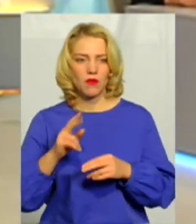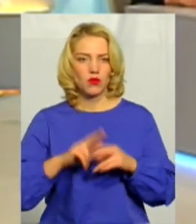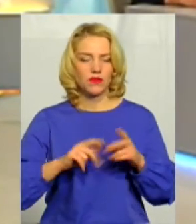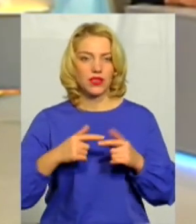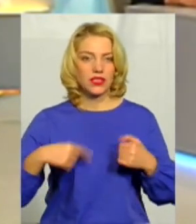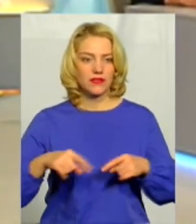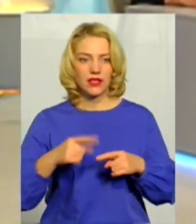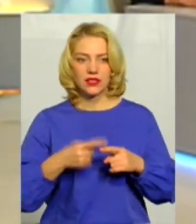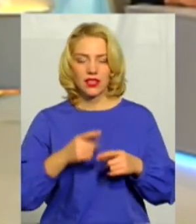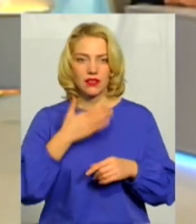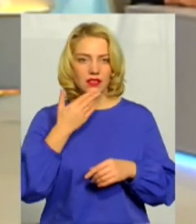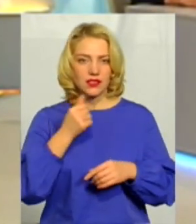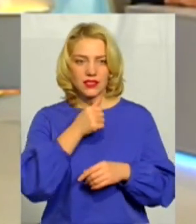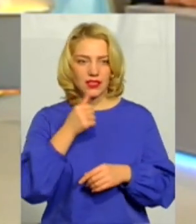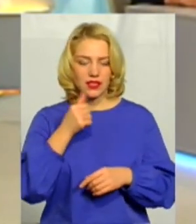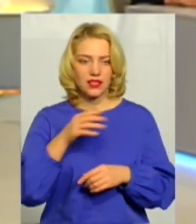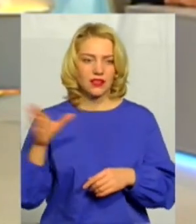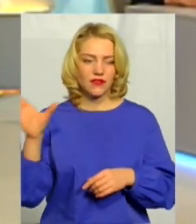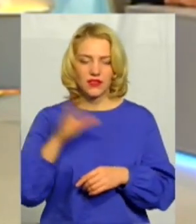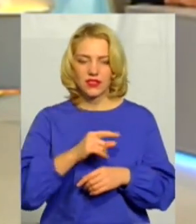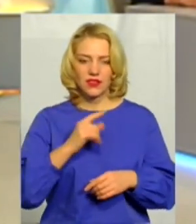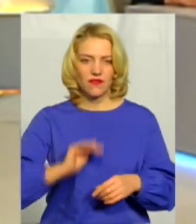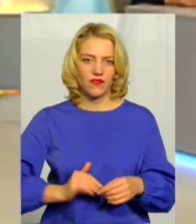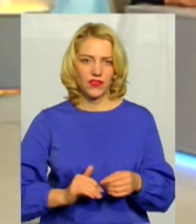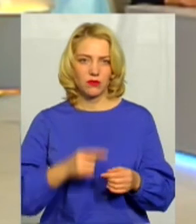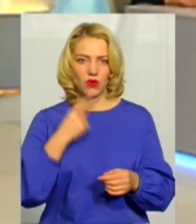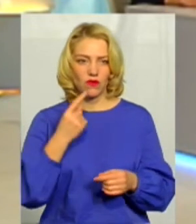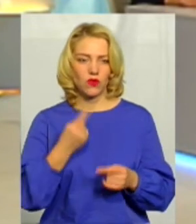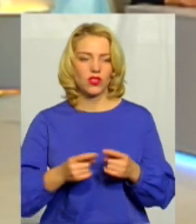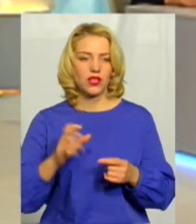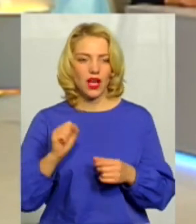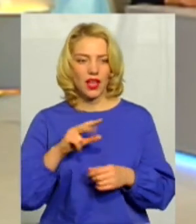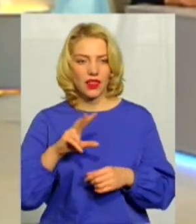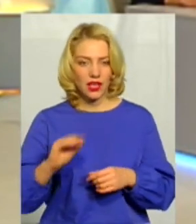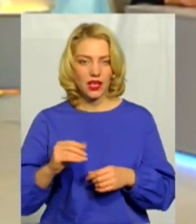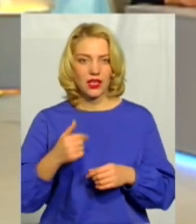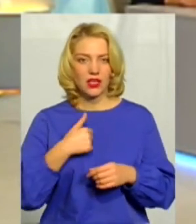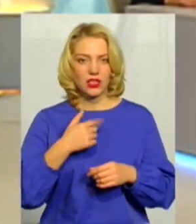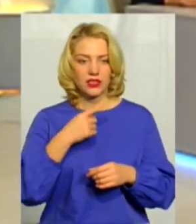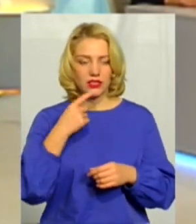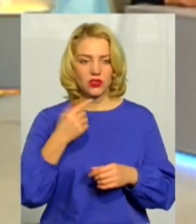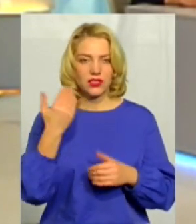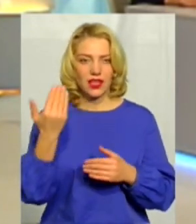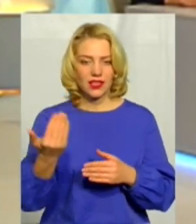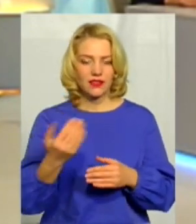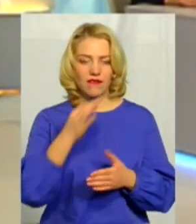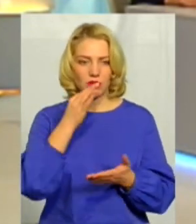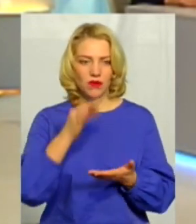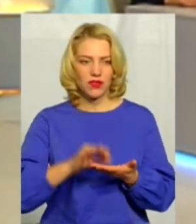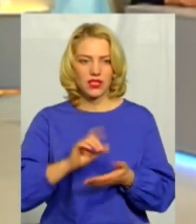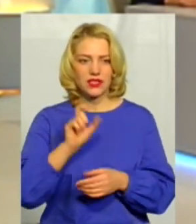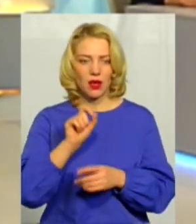сьогодні не секрет, всі підрядчики про це говорять. Але, власне, кажучи, ще раз, це їхня відповідальність. Відповідальність